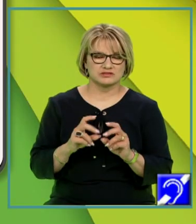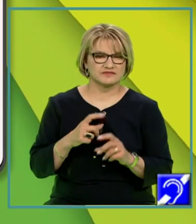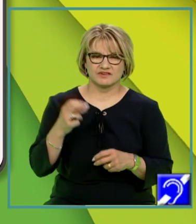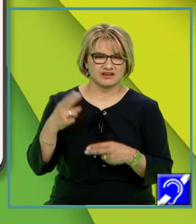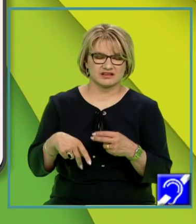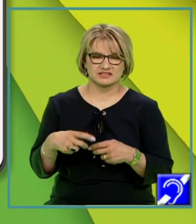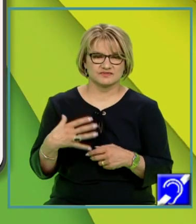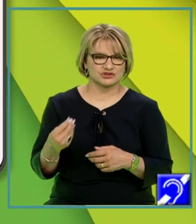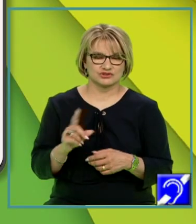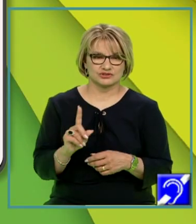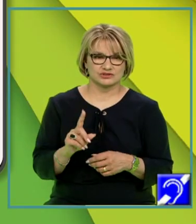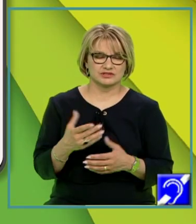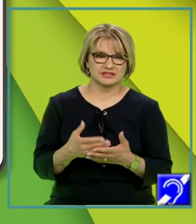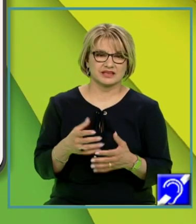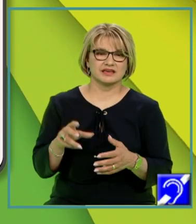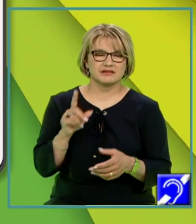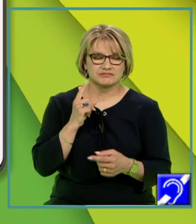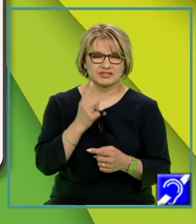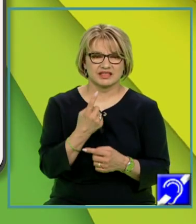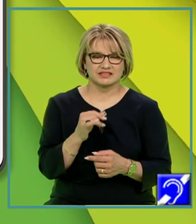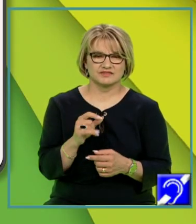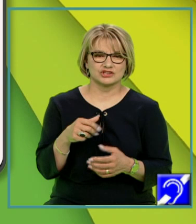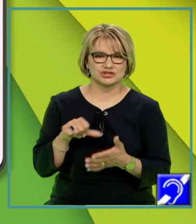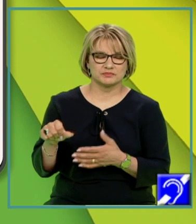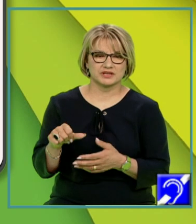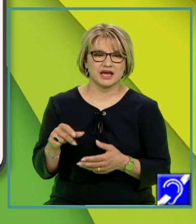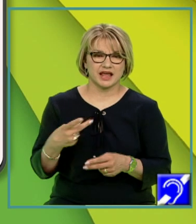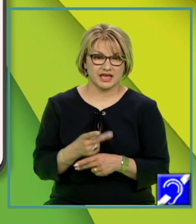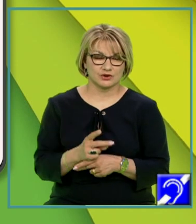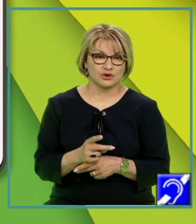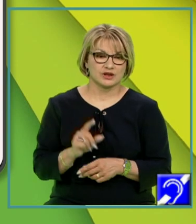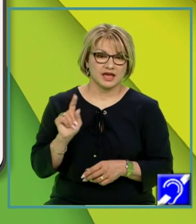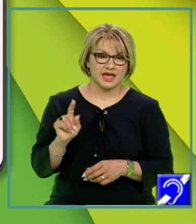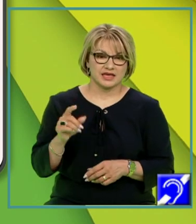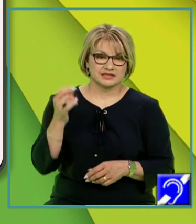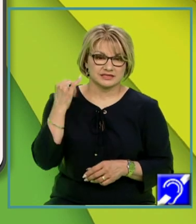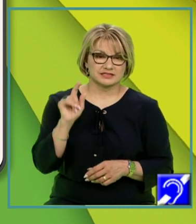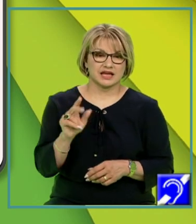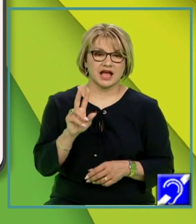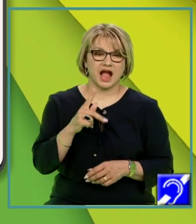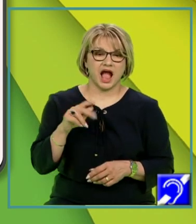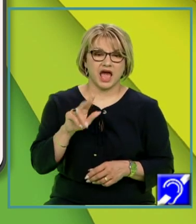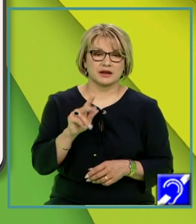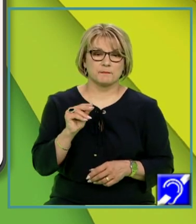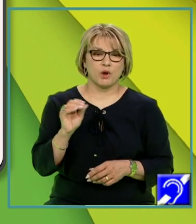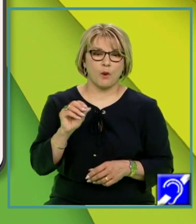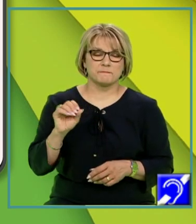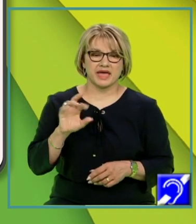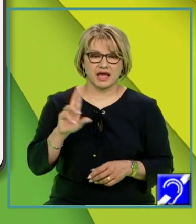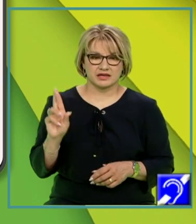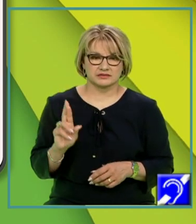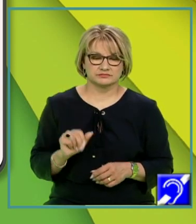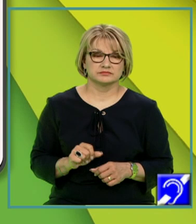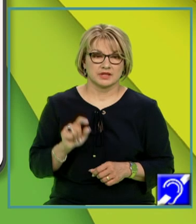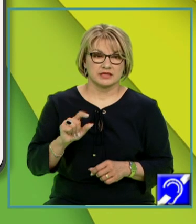identificare și eliminare a erorii, este poziția lui Karl Popper. Poziția lui Karl Popper care este destul de bine sintetizat în